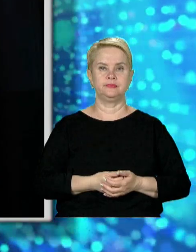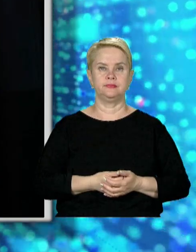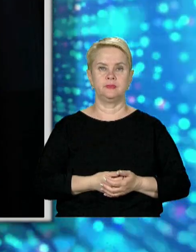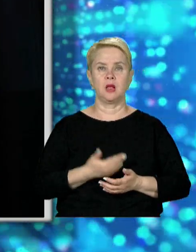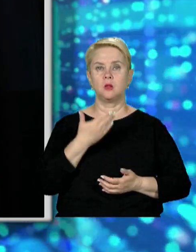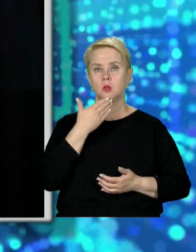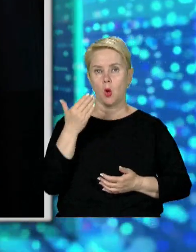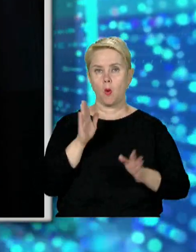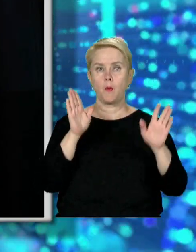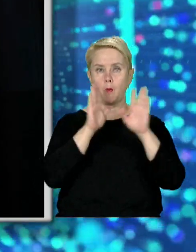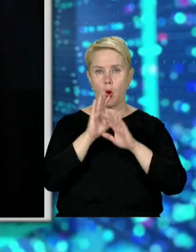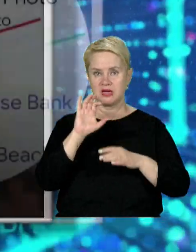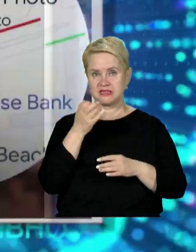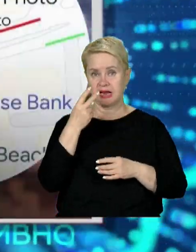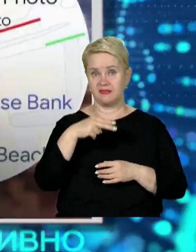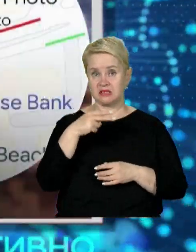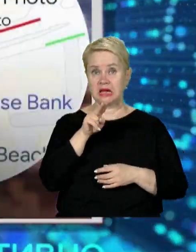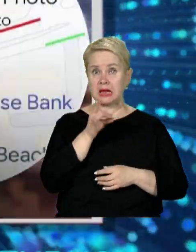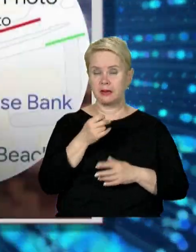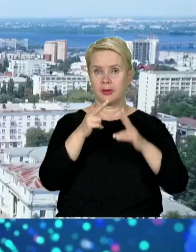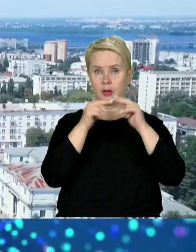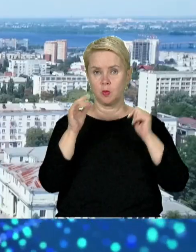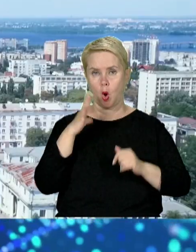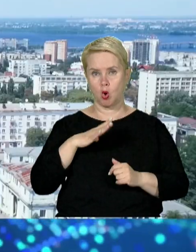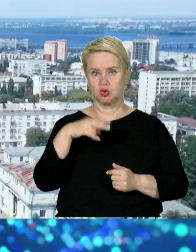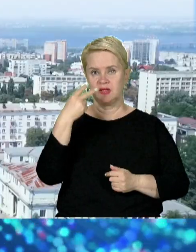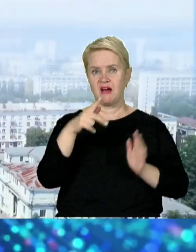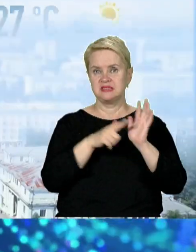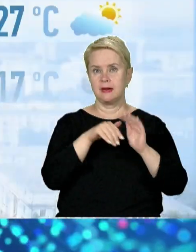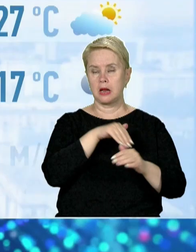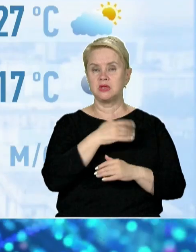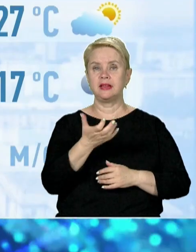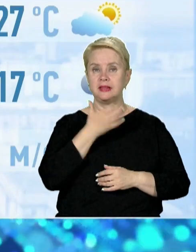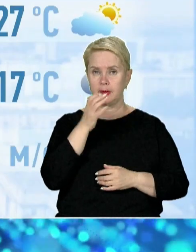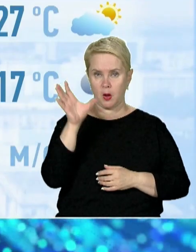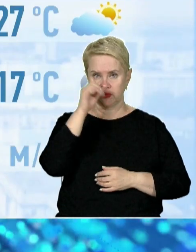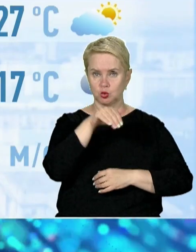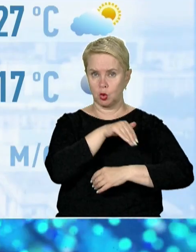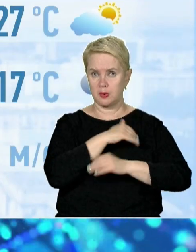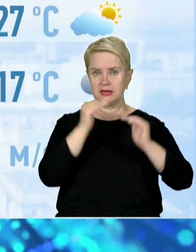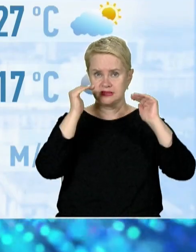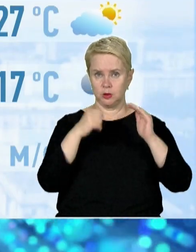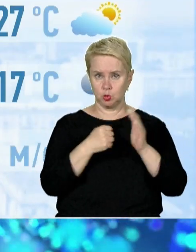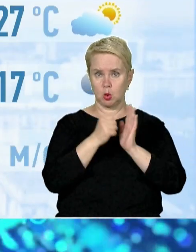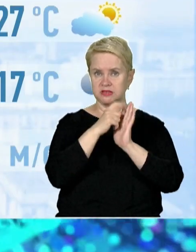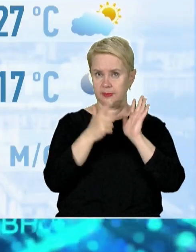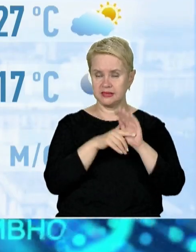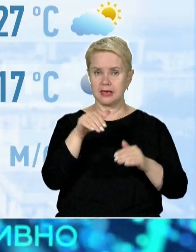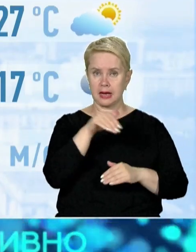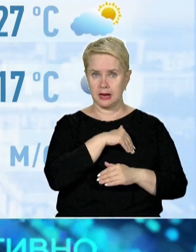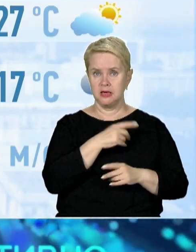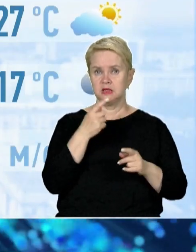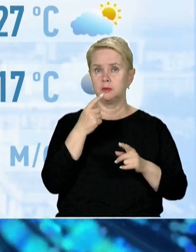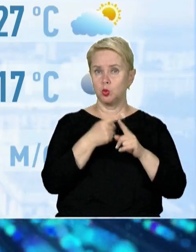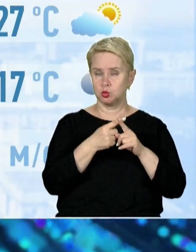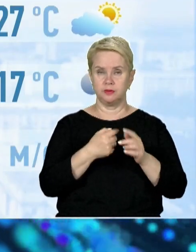І наостанок про погоду. У середу 20 липня у Дніпрі очікує 27 градусів тепла. Вночі температура знизиться до 17 градусів